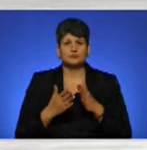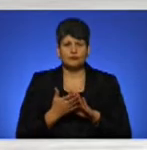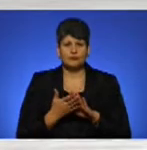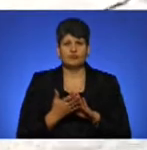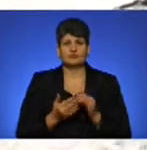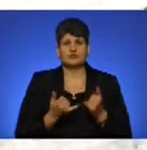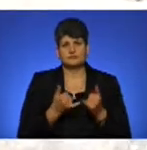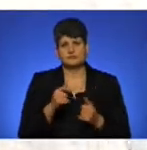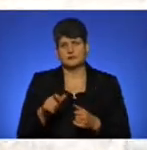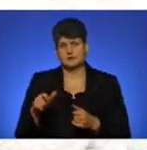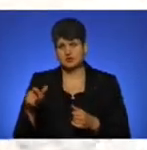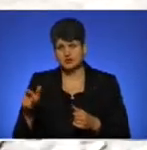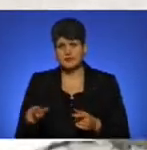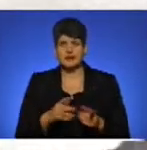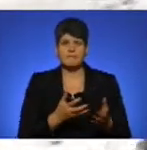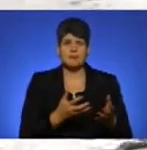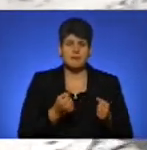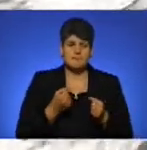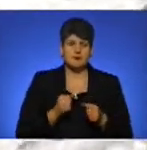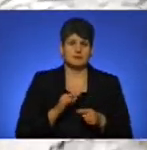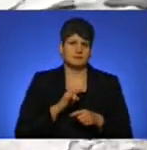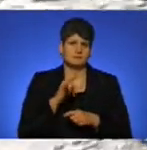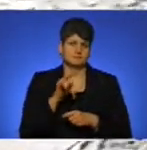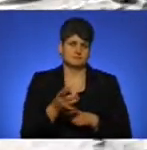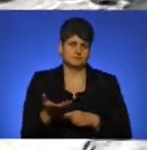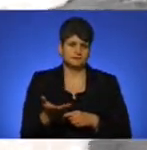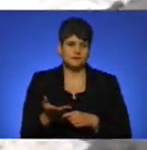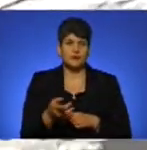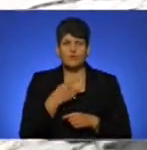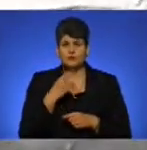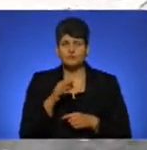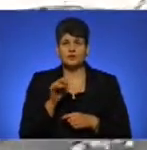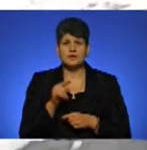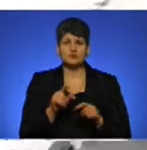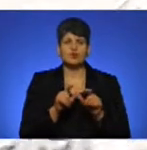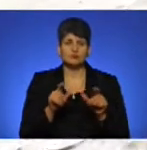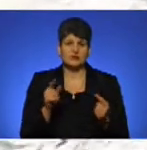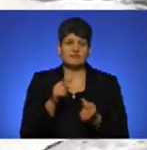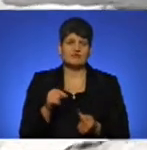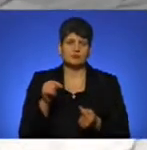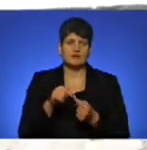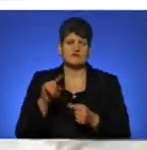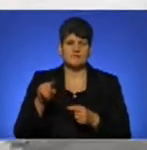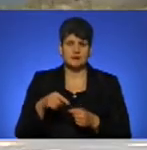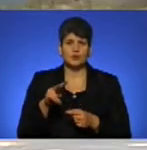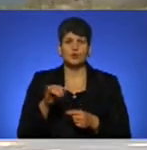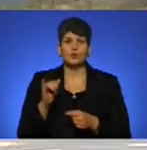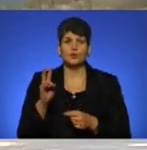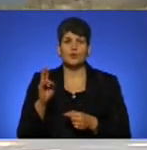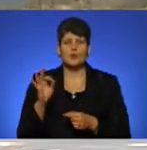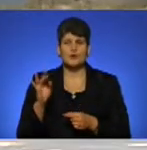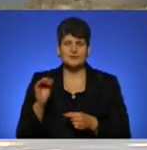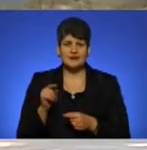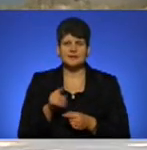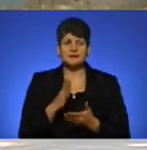для пасажирів, так і для приймання повітряних суден. Твердження про те, що аеропорт відповідає вимогам лоукостерів і там